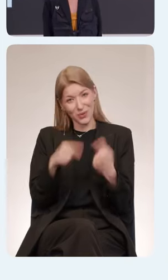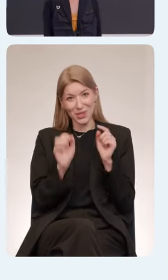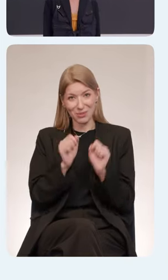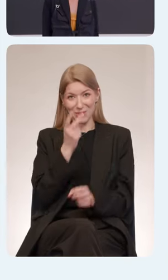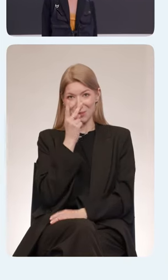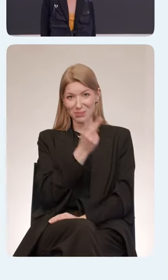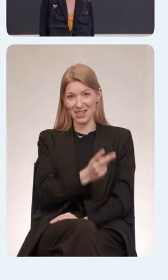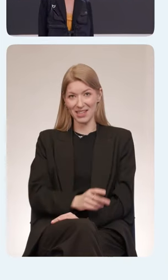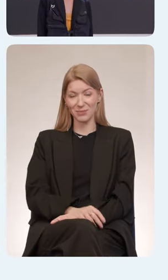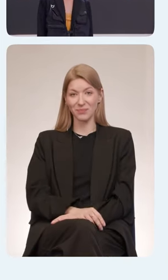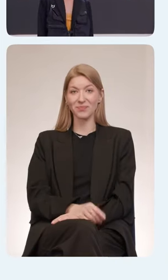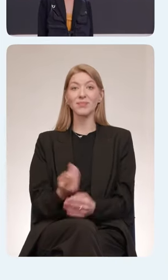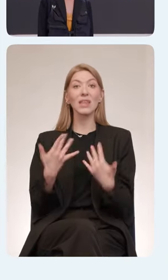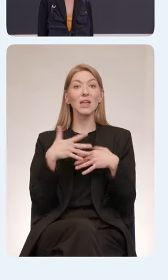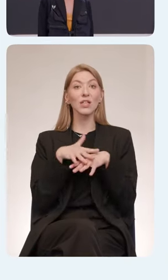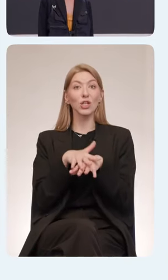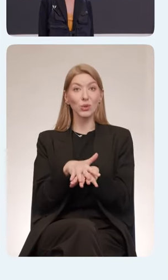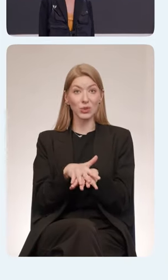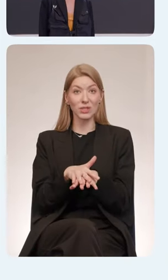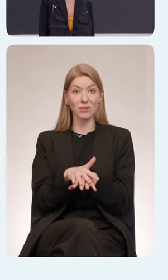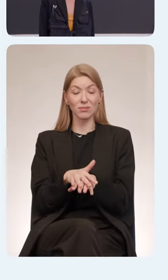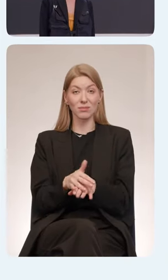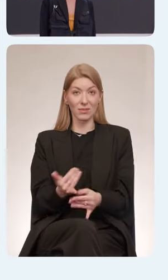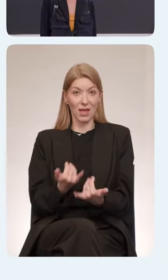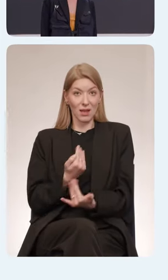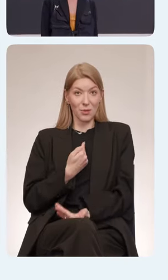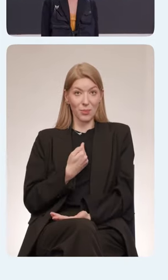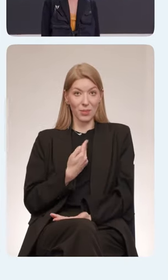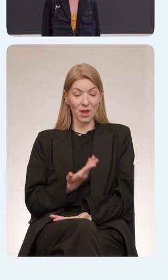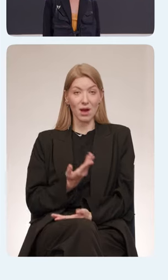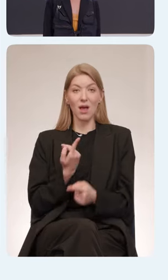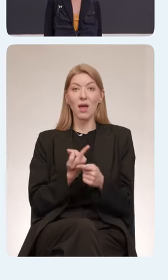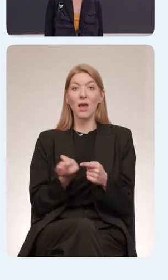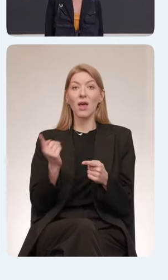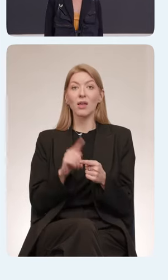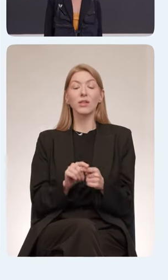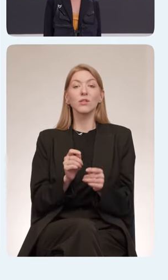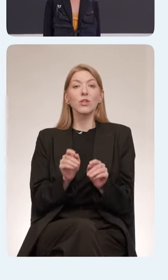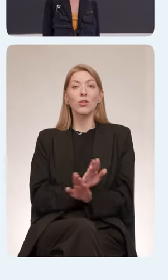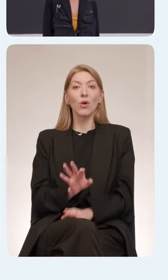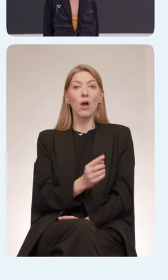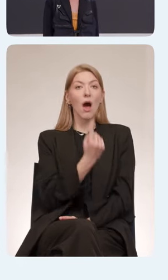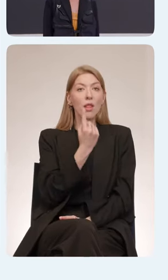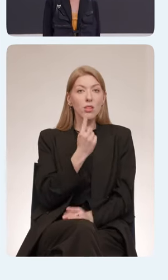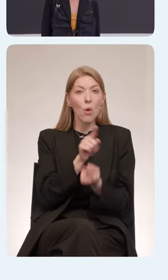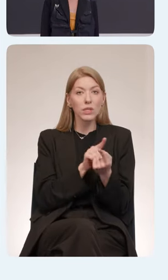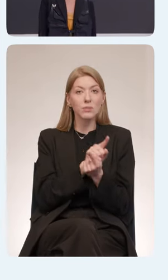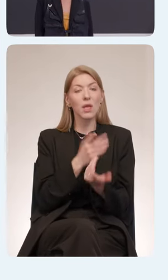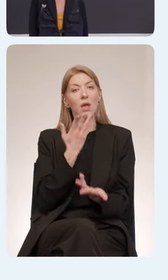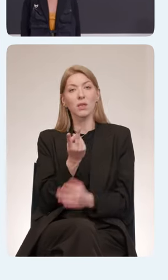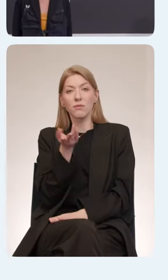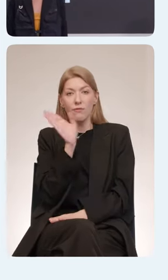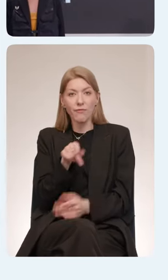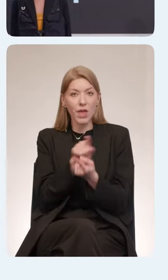Тем не менее, инклюзия для меня — это во многом не про одно изменение, не про два изменения, даже не про три